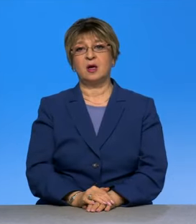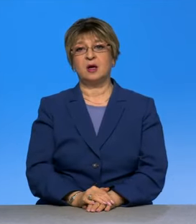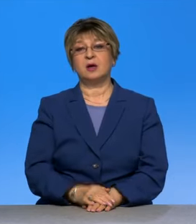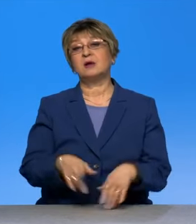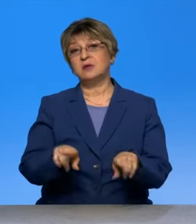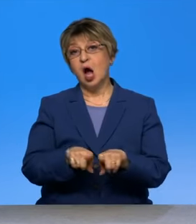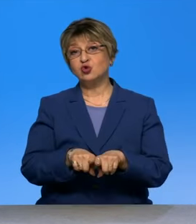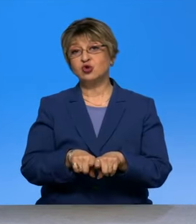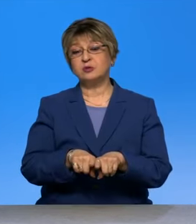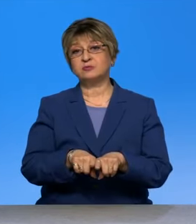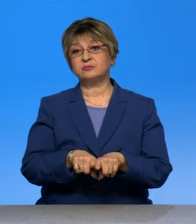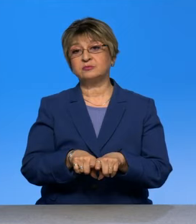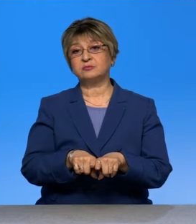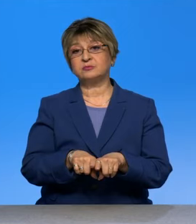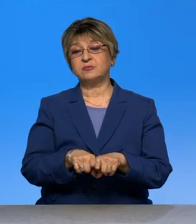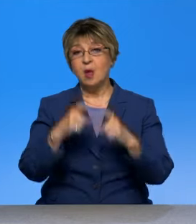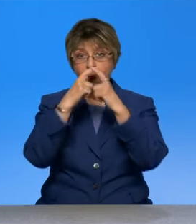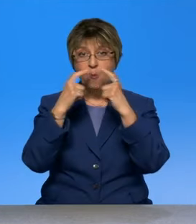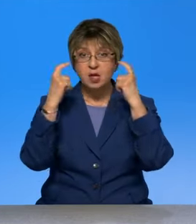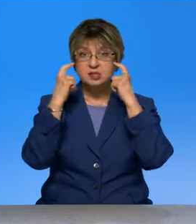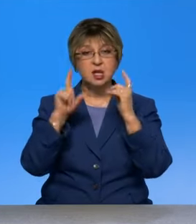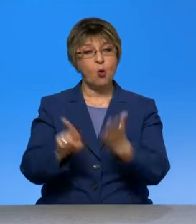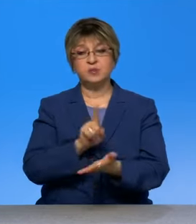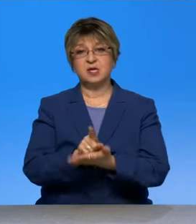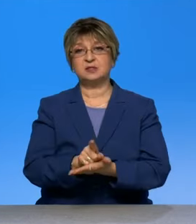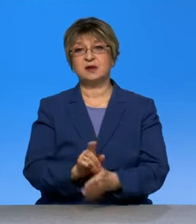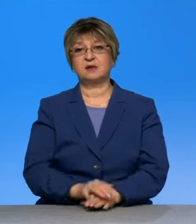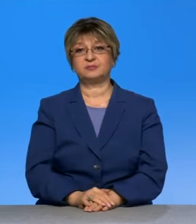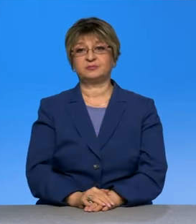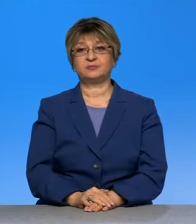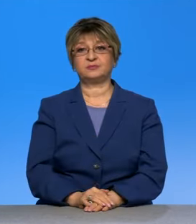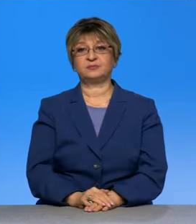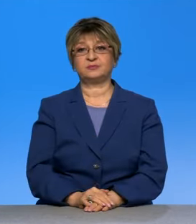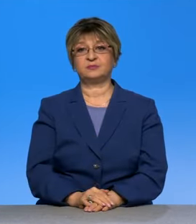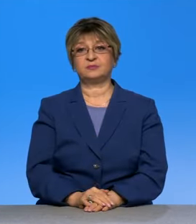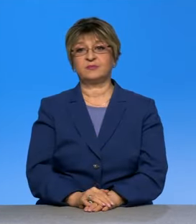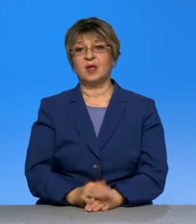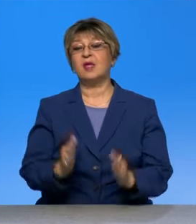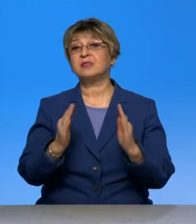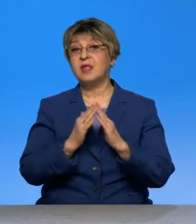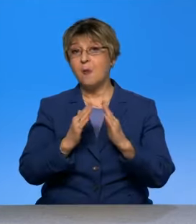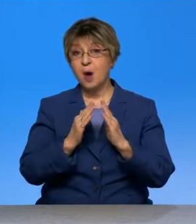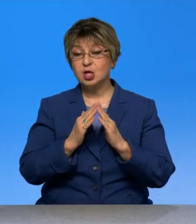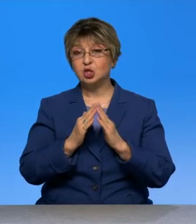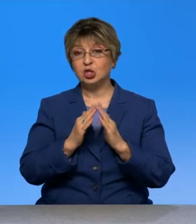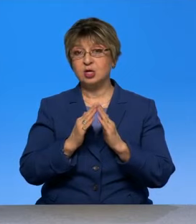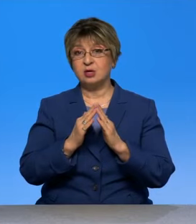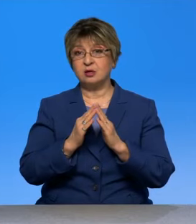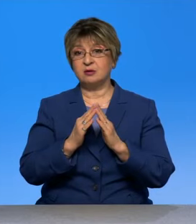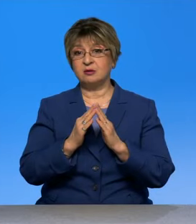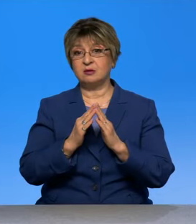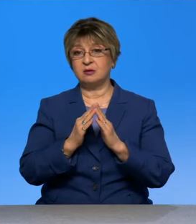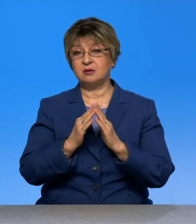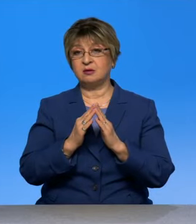маски обязательно. Средства, и домашние средства в том числе, и